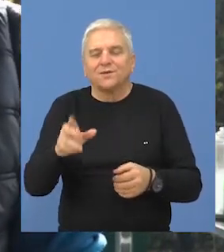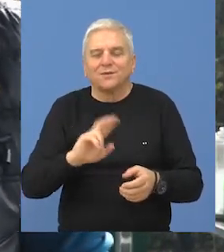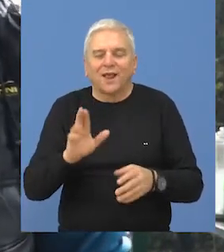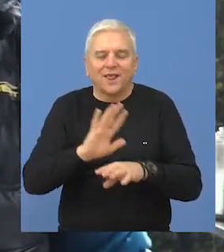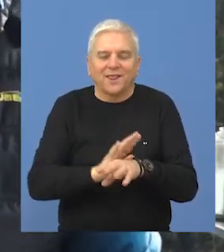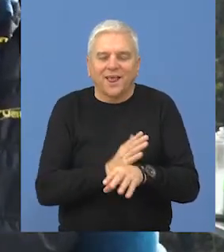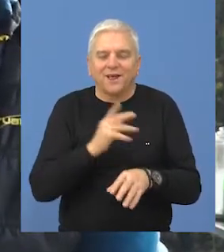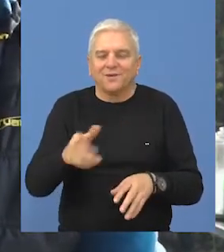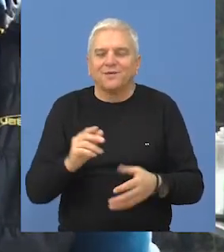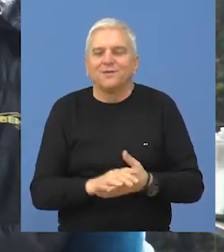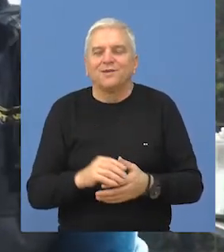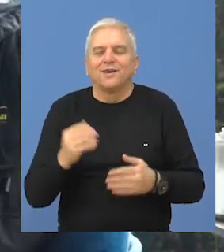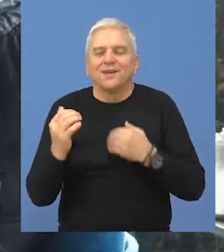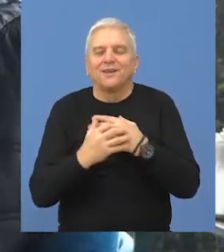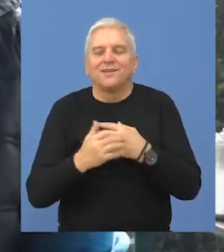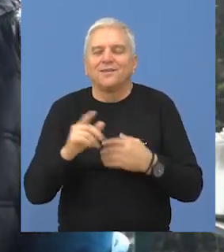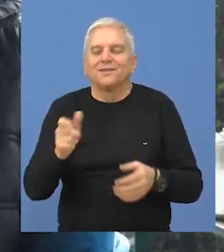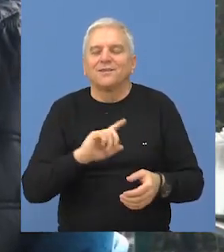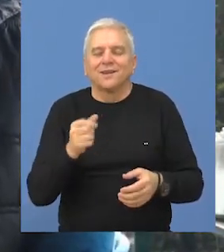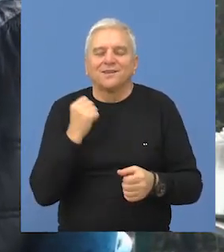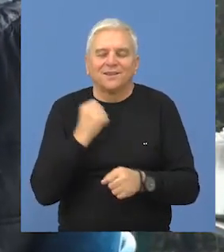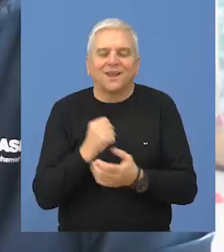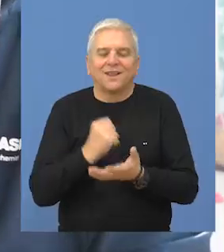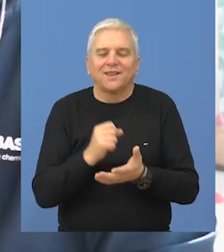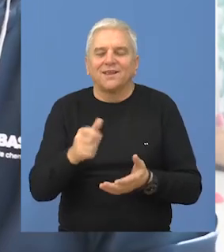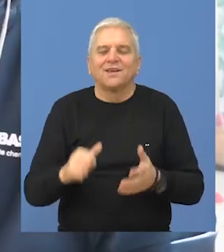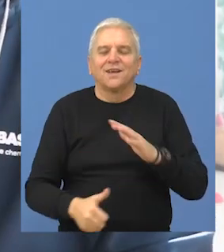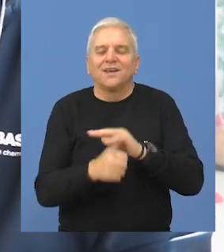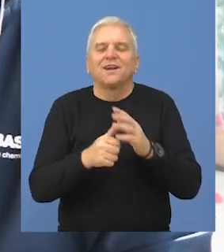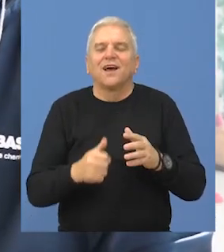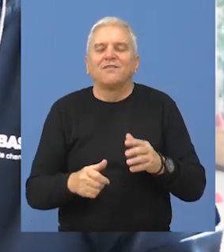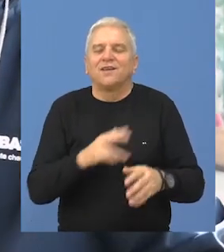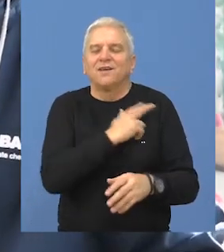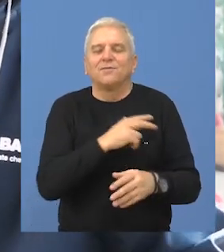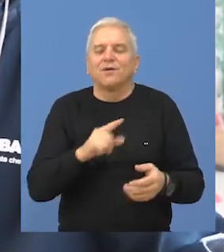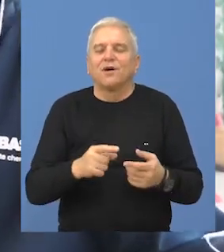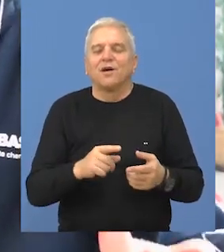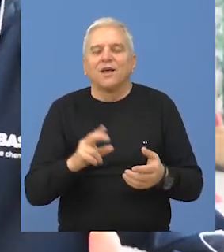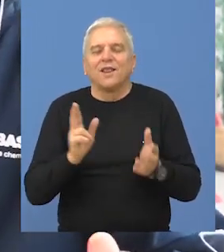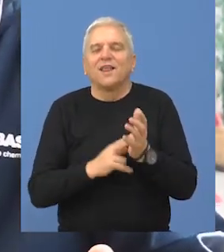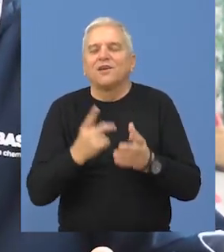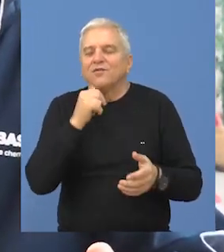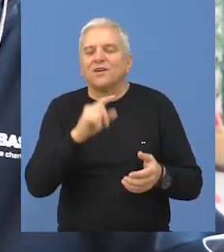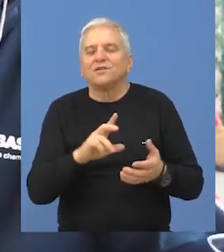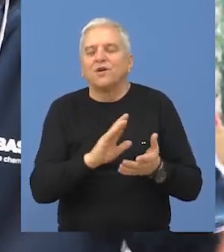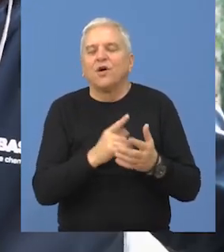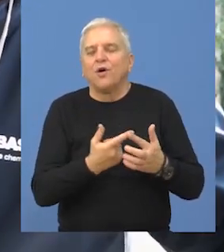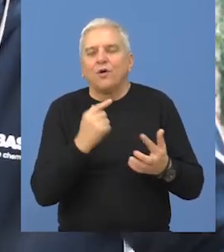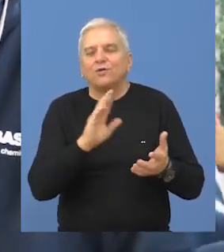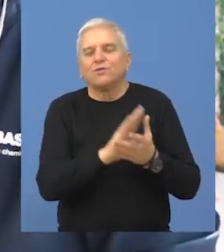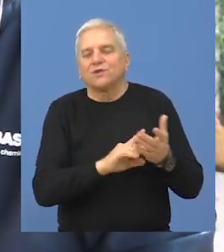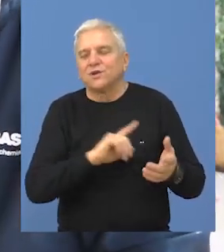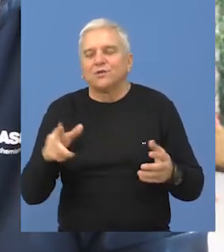tradiciju da negujemo, pošto najavljuju da nam neće dati to. Glavni majstor Nedeljko Vasić, znači, od početka do kraja je sve to uradio.